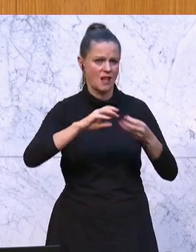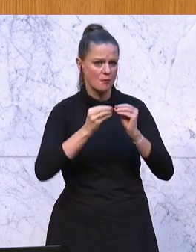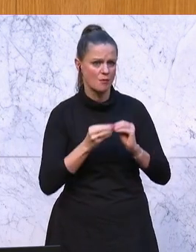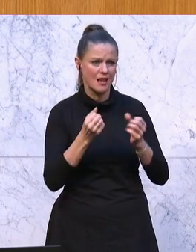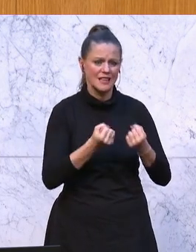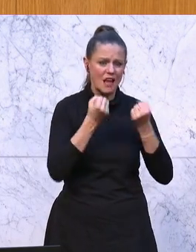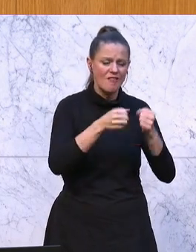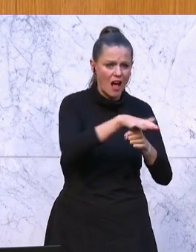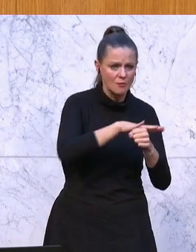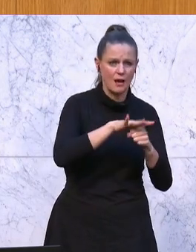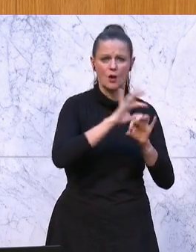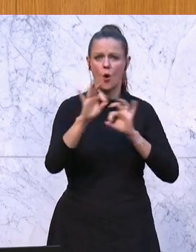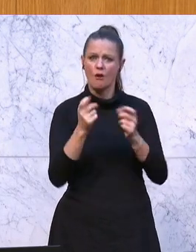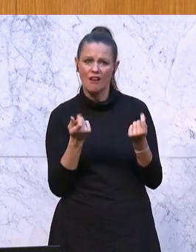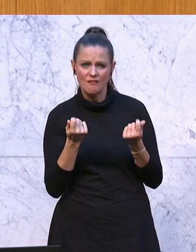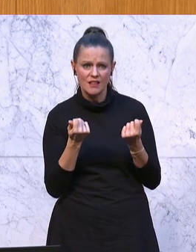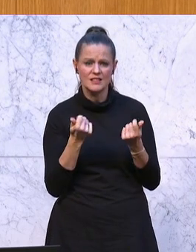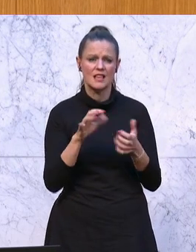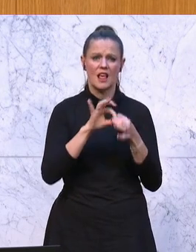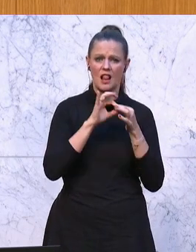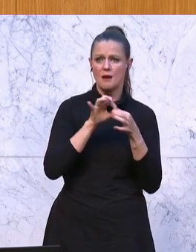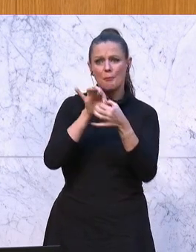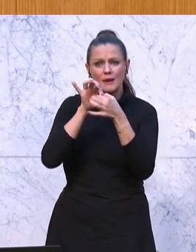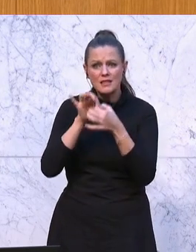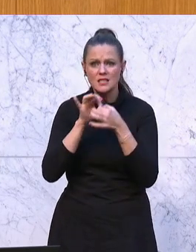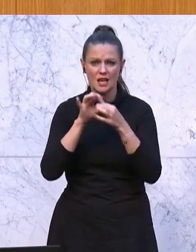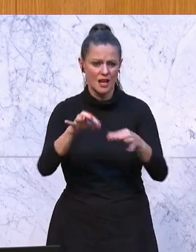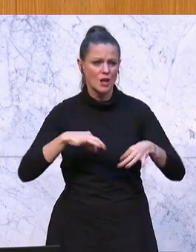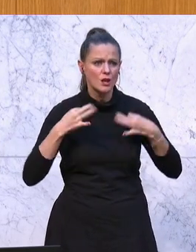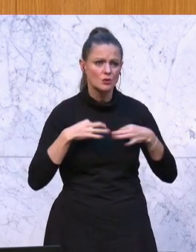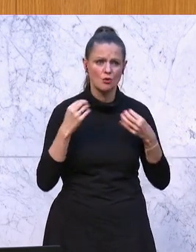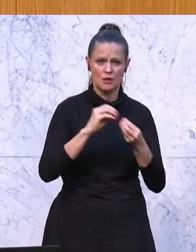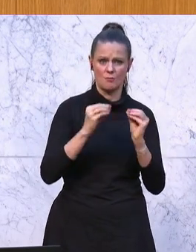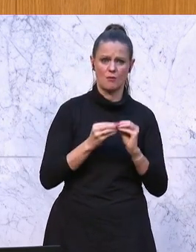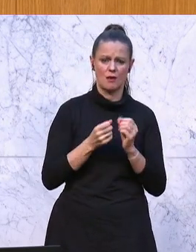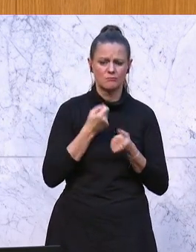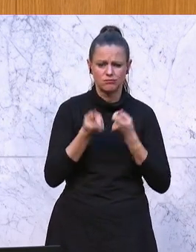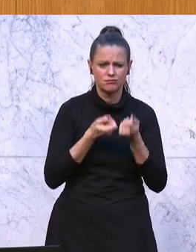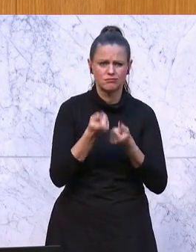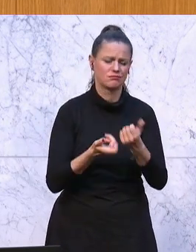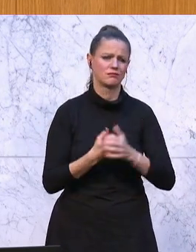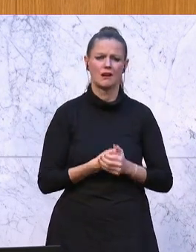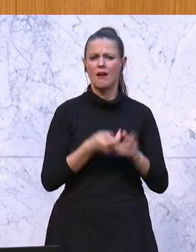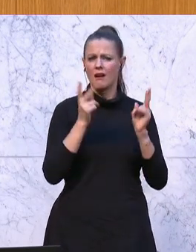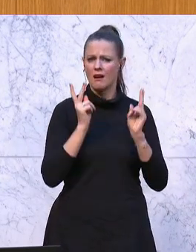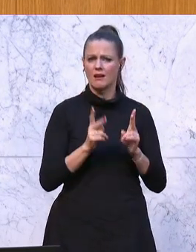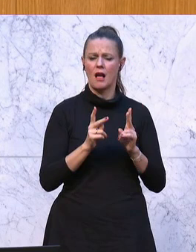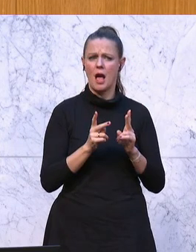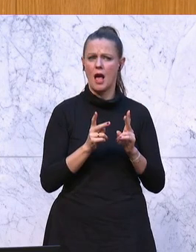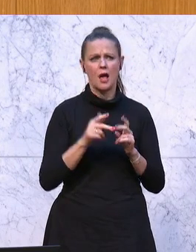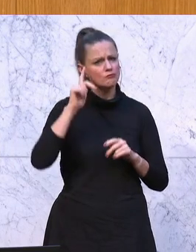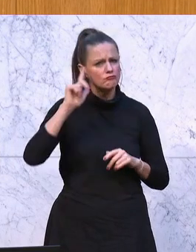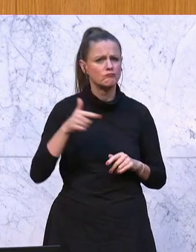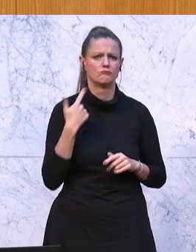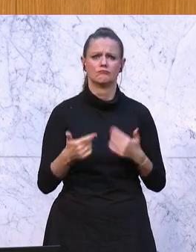im Gewaltbereich, aber auch finanzieller Art, in der Beziehung, gesundheitliche Probleme, kann völlig ohne Bedenken